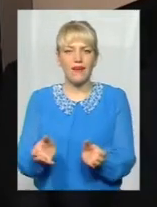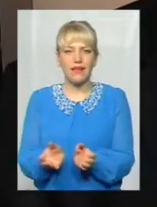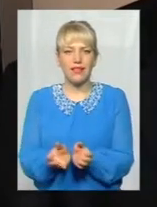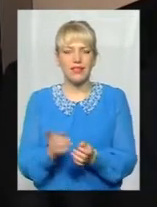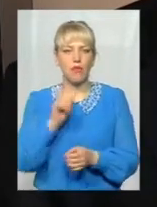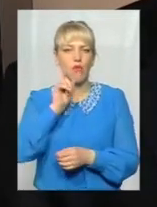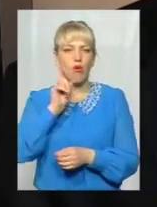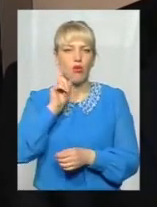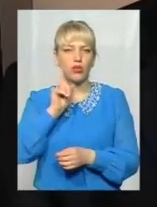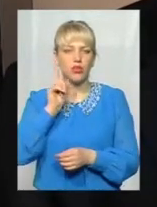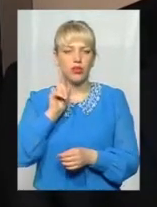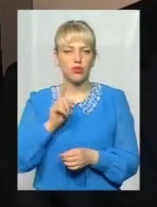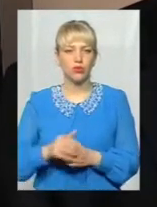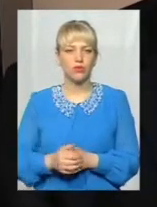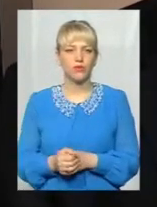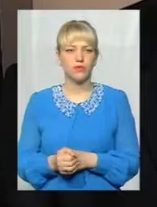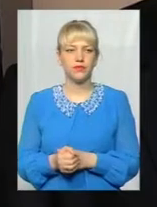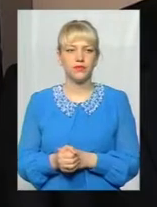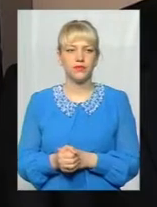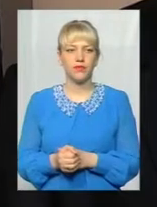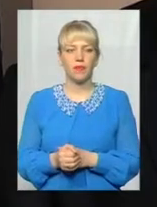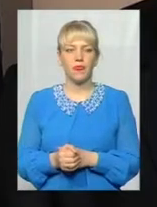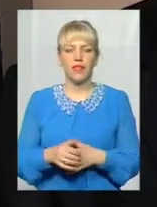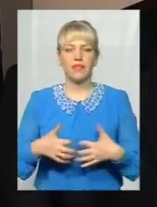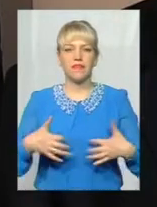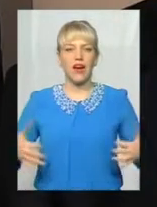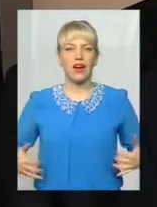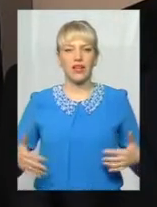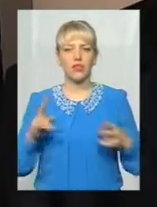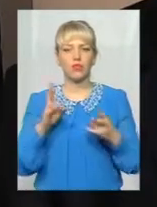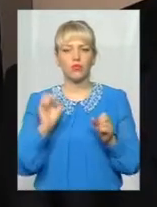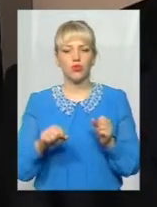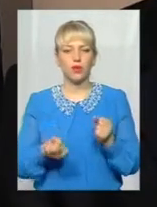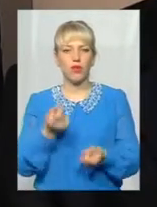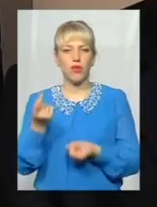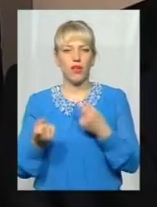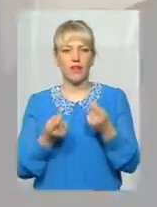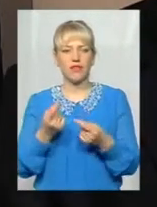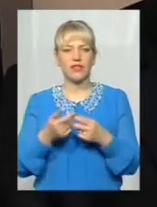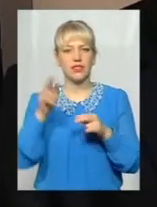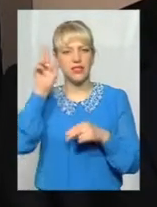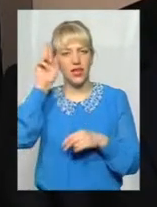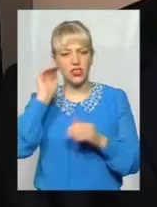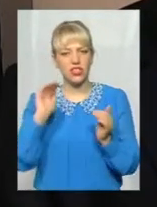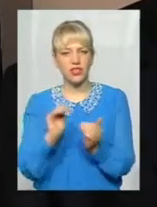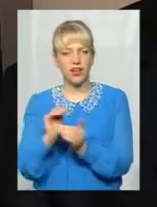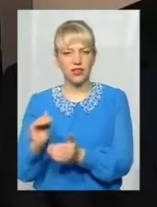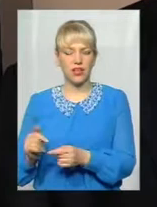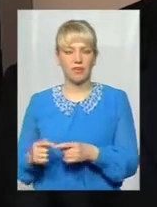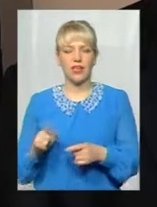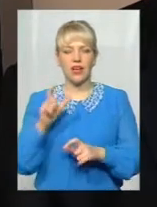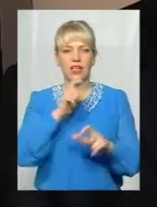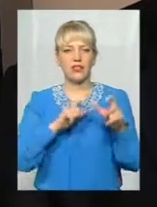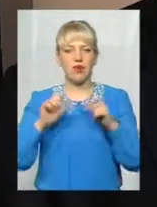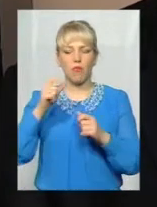тварин, які вже можуть появитися, наприклад, зайчинят, анзерогенні речовини попадають в